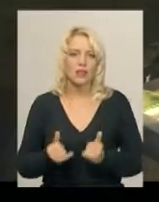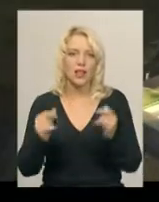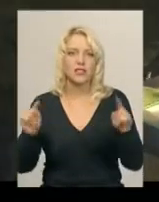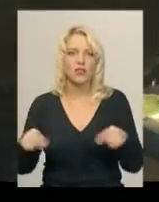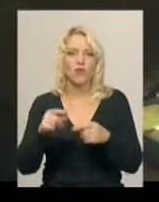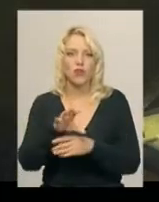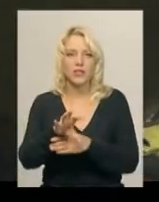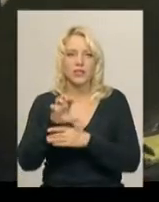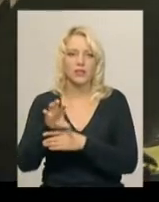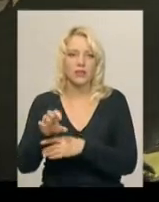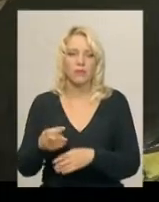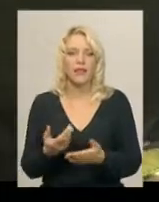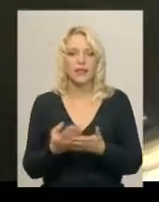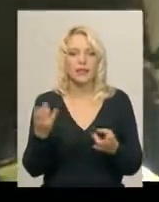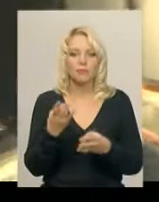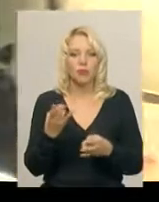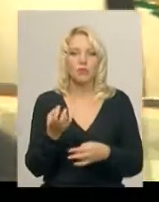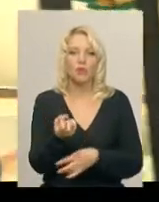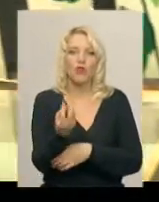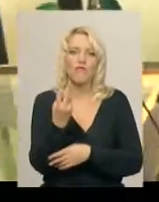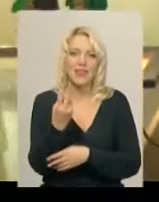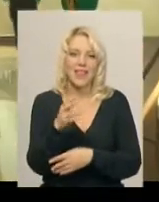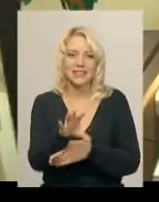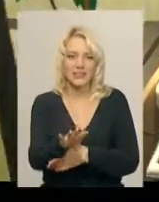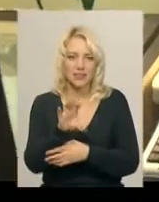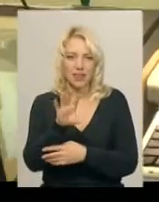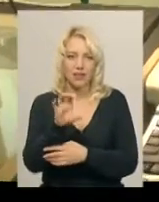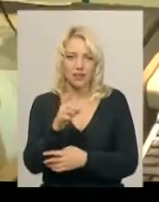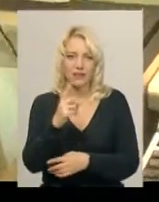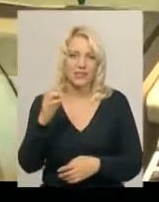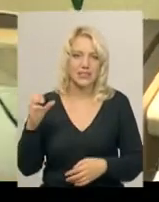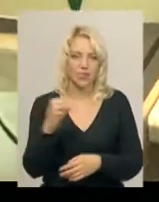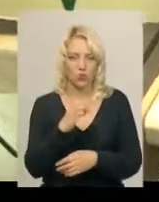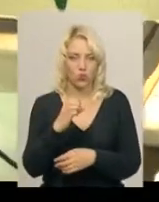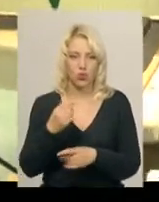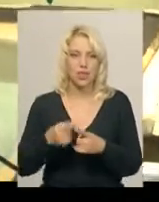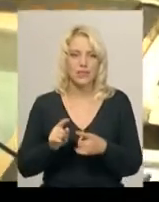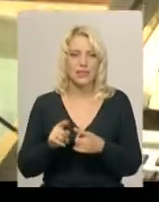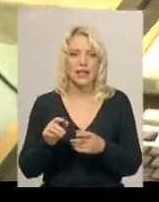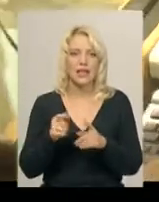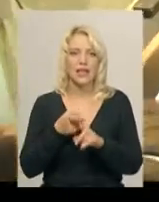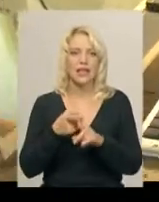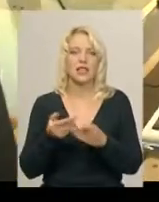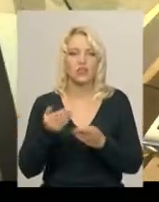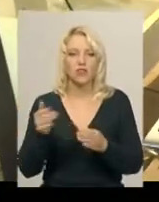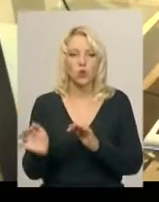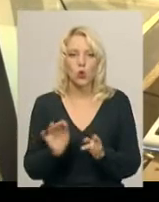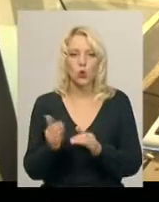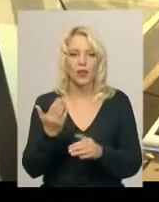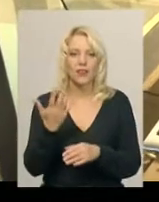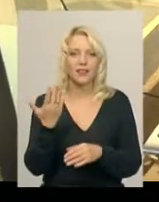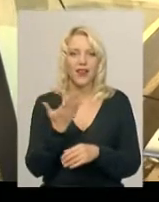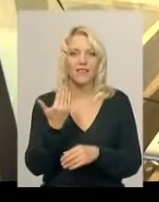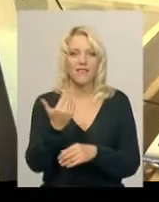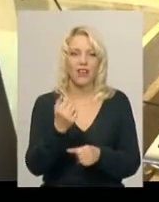Мінімум хоча б 12 кадрів потрібно зробити в секунду. Це залежить від руху, який ви робите, який ви